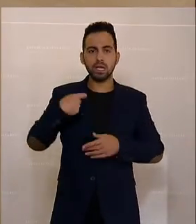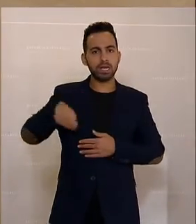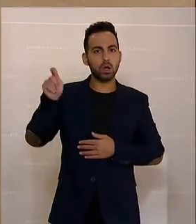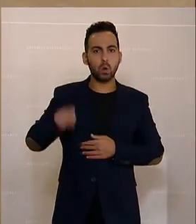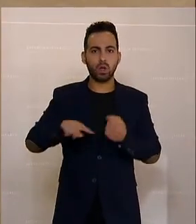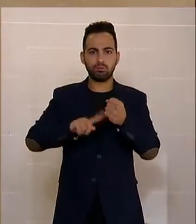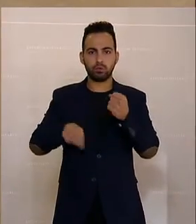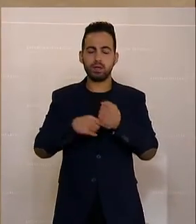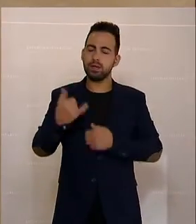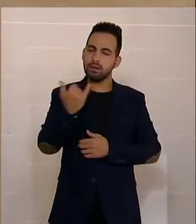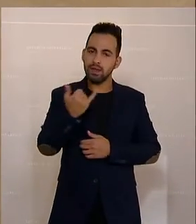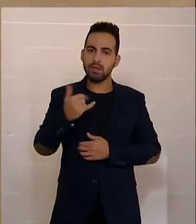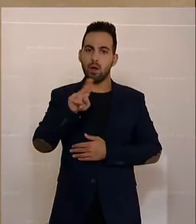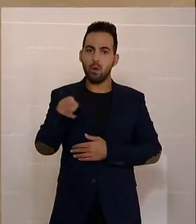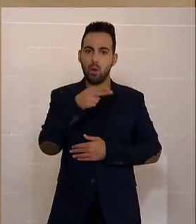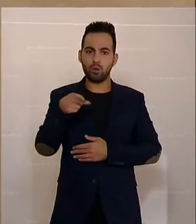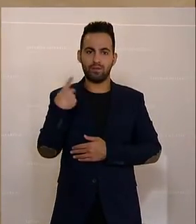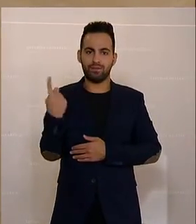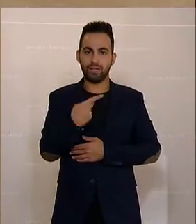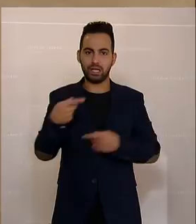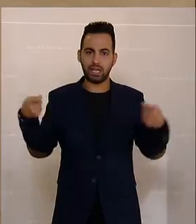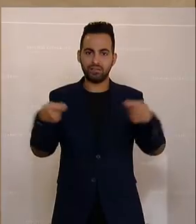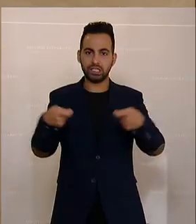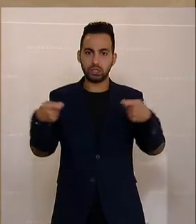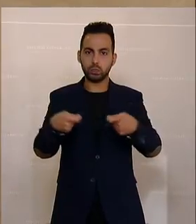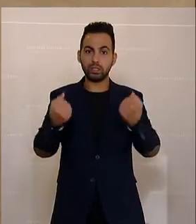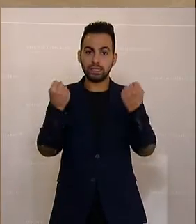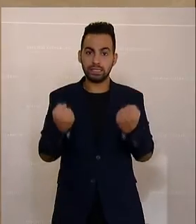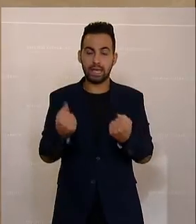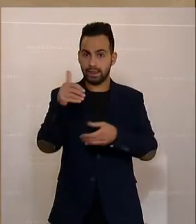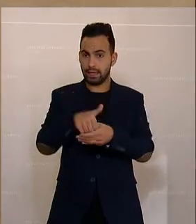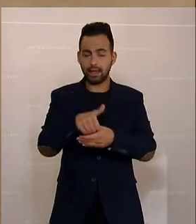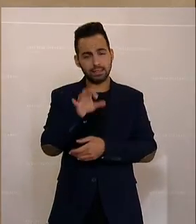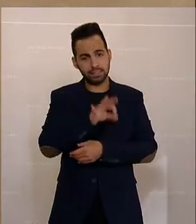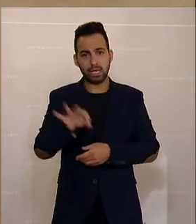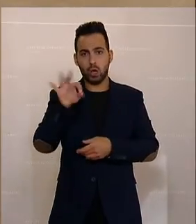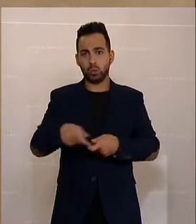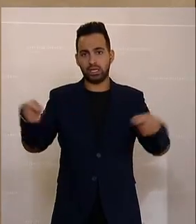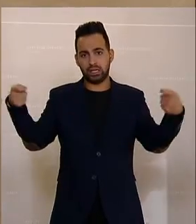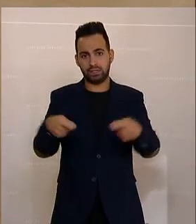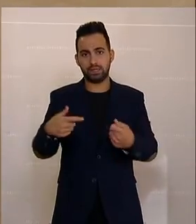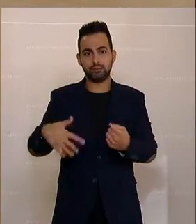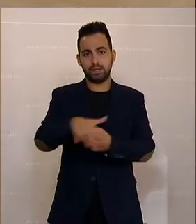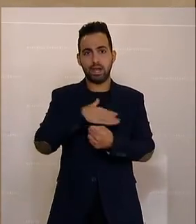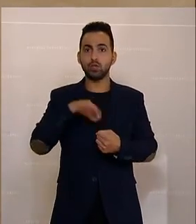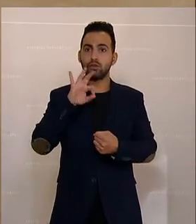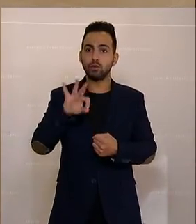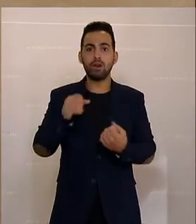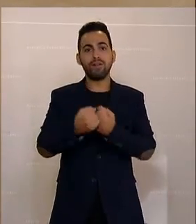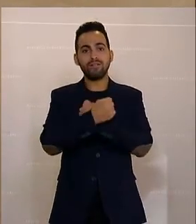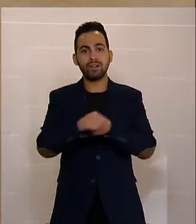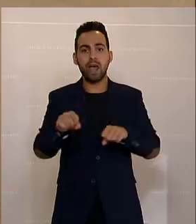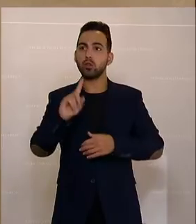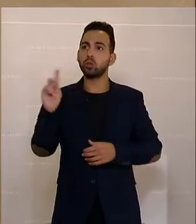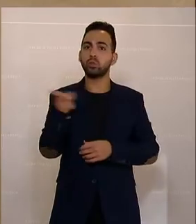und jeder Euro, den wir in die Sicherheit investieren, ist ein sehr gut investierter Euro für die Freiheit unserer